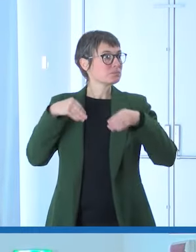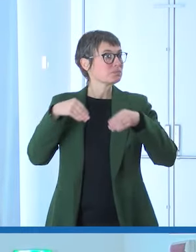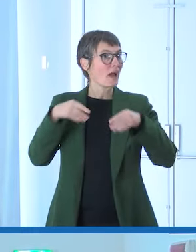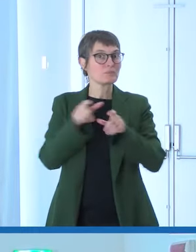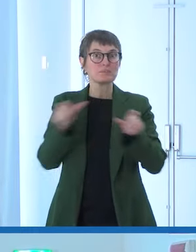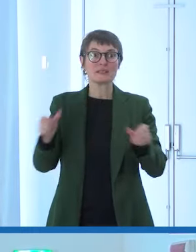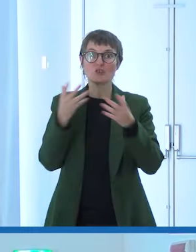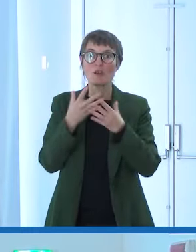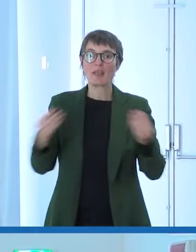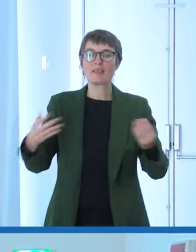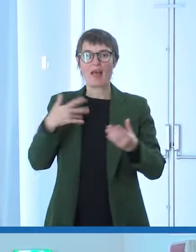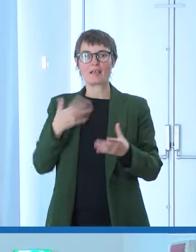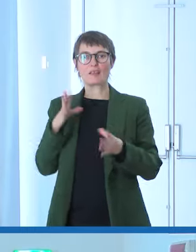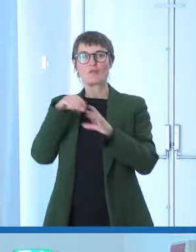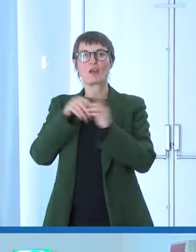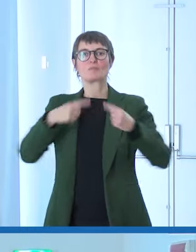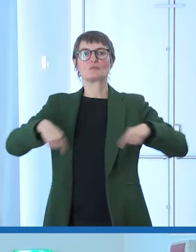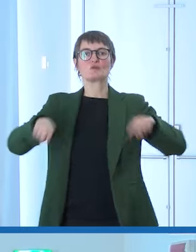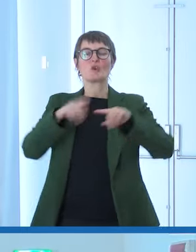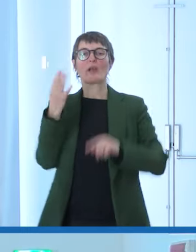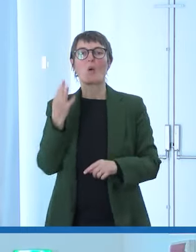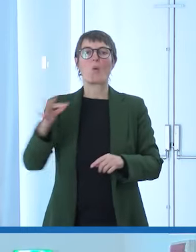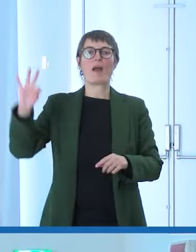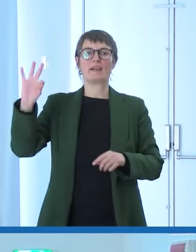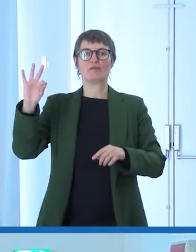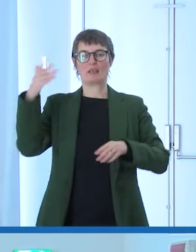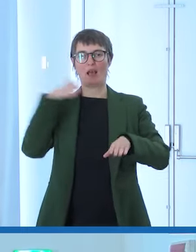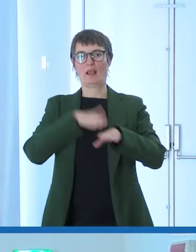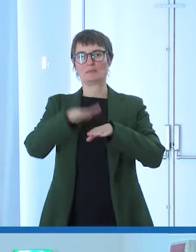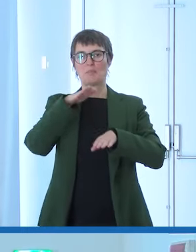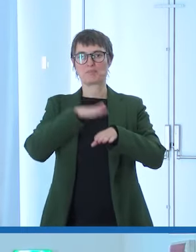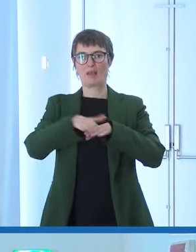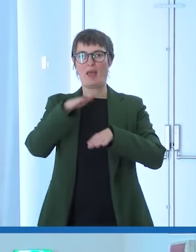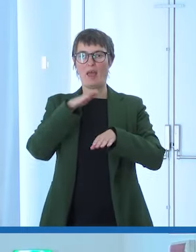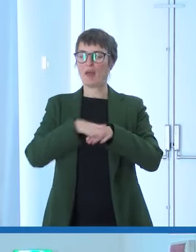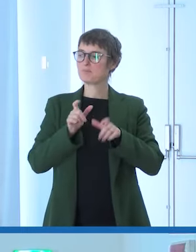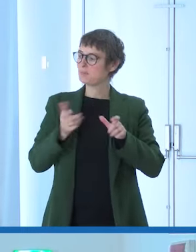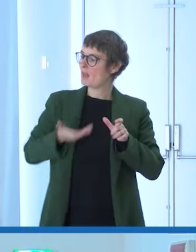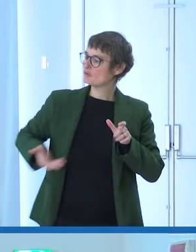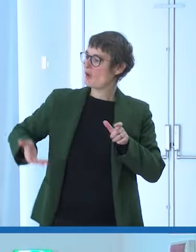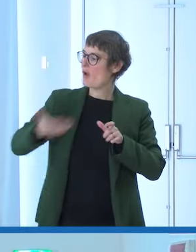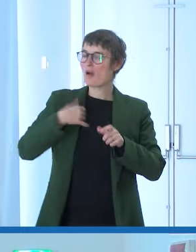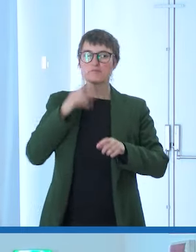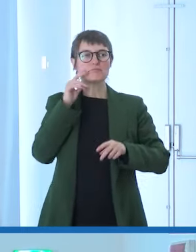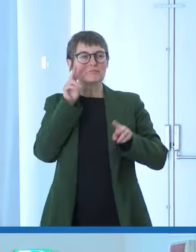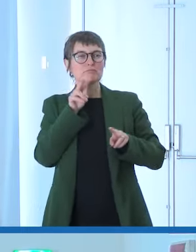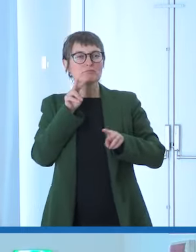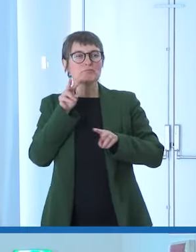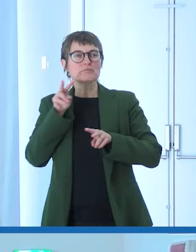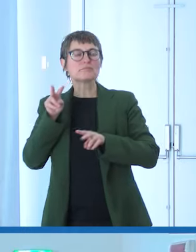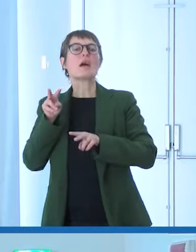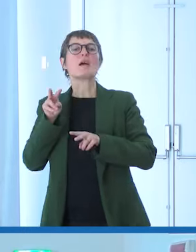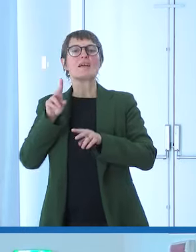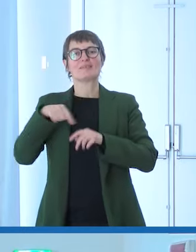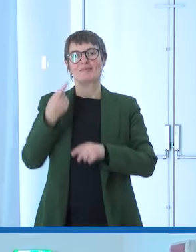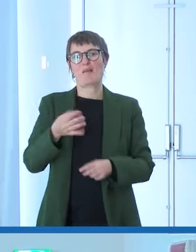di esperti, c'erano molte persone, abbiamo visionato, abbiamo poi scelto e quindi ci sarà